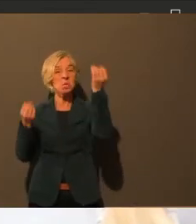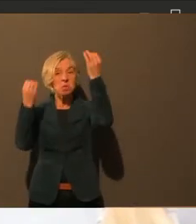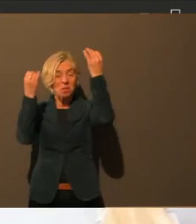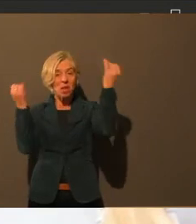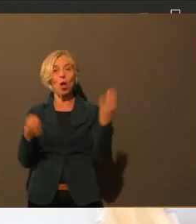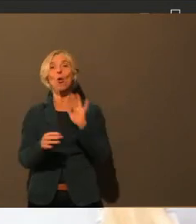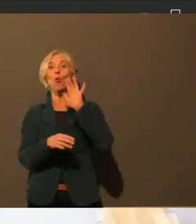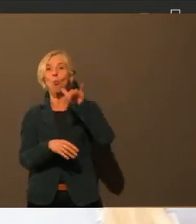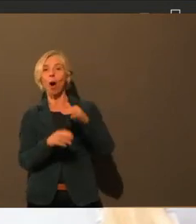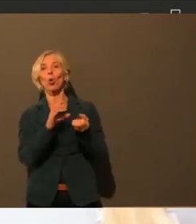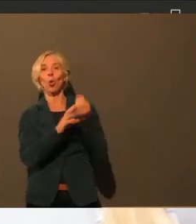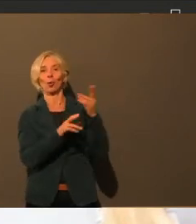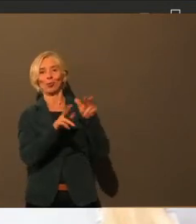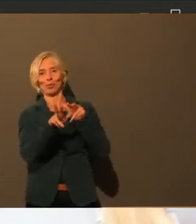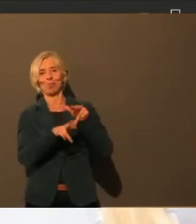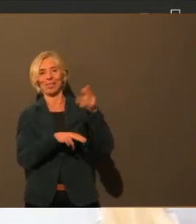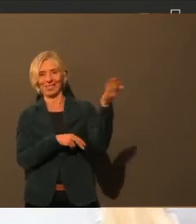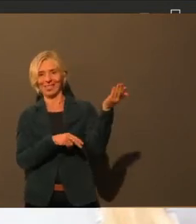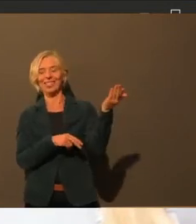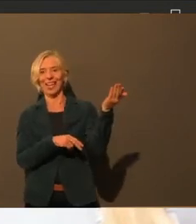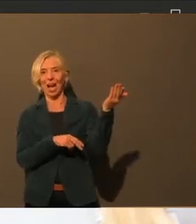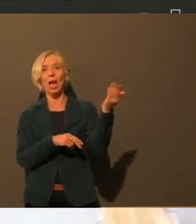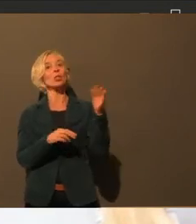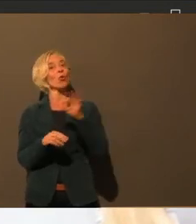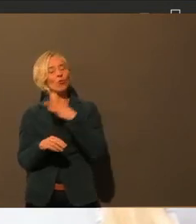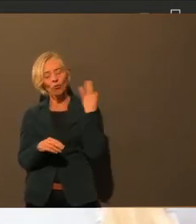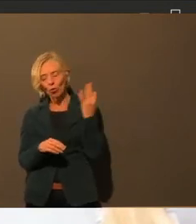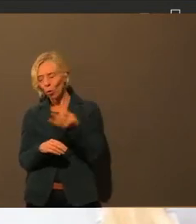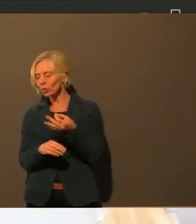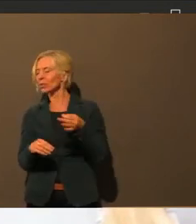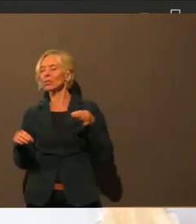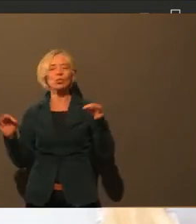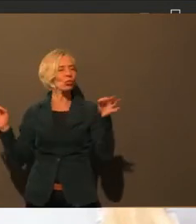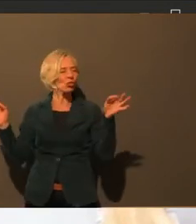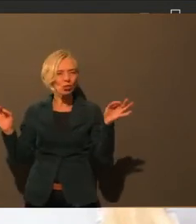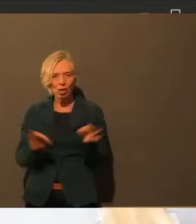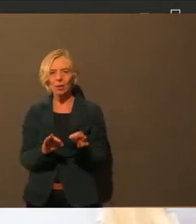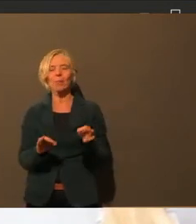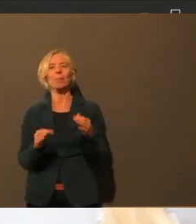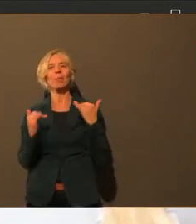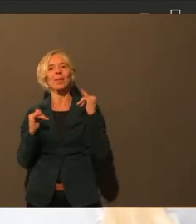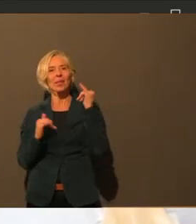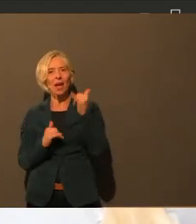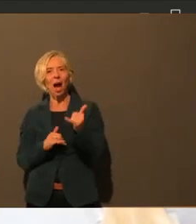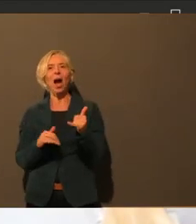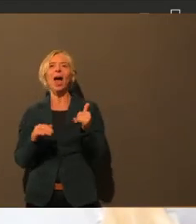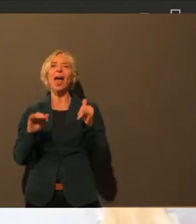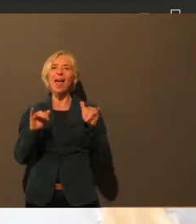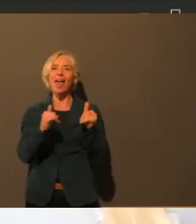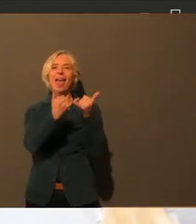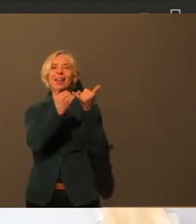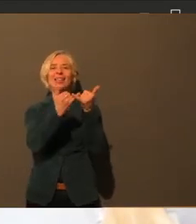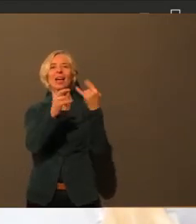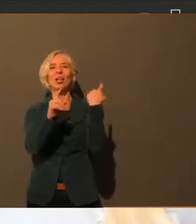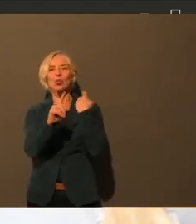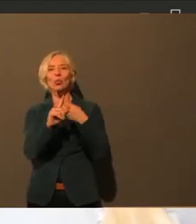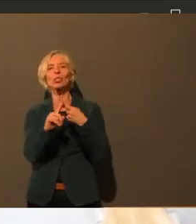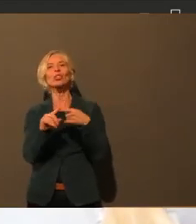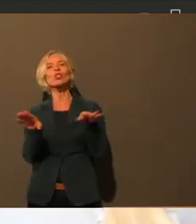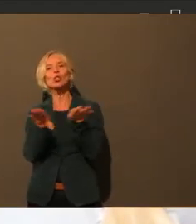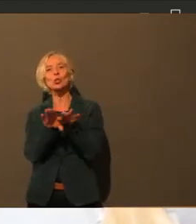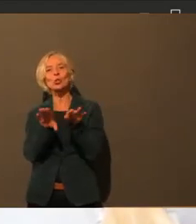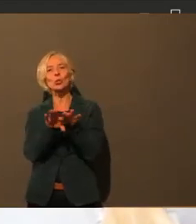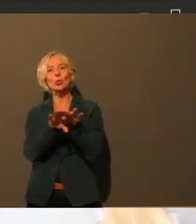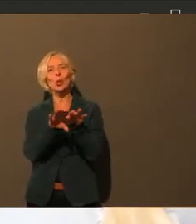ein Grauen, nicht nur für die Eltern und die Schülerinnen und Schüler, sondern auch für die Kommunen, weil seit bestimmt 10, 15